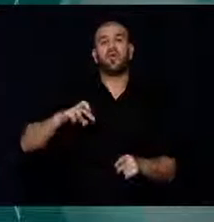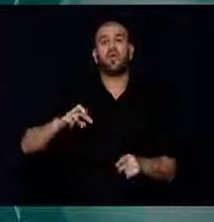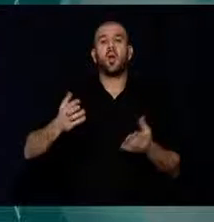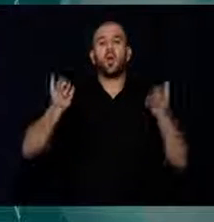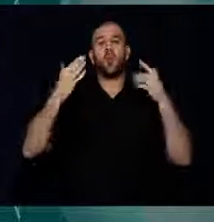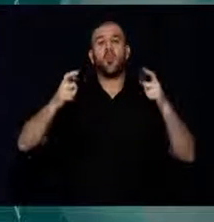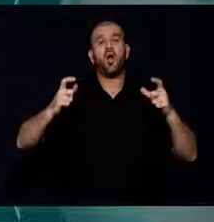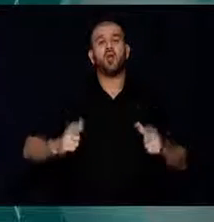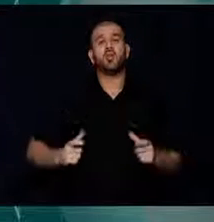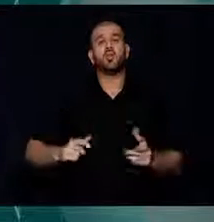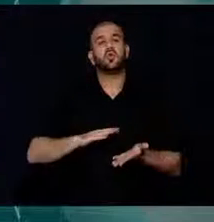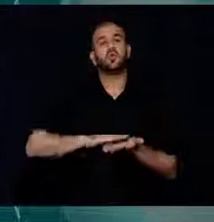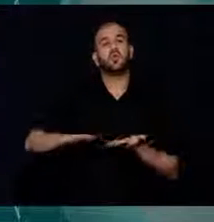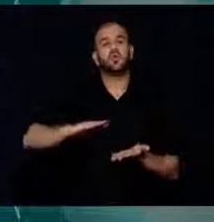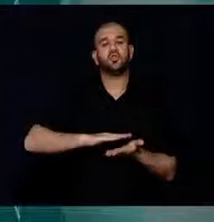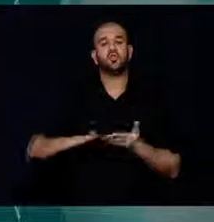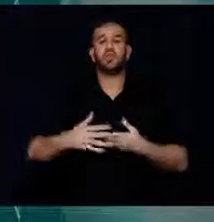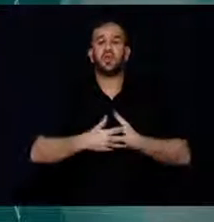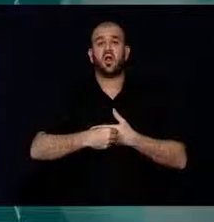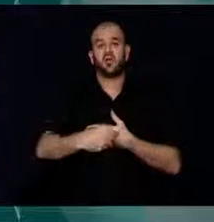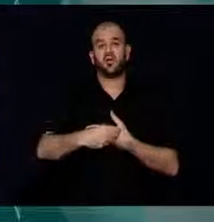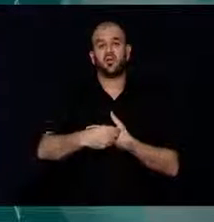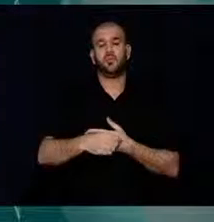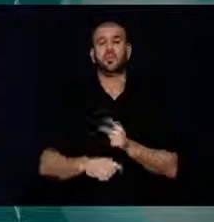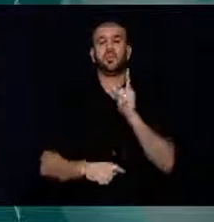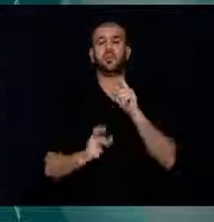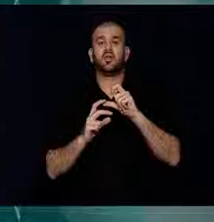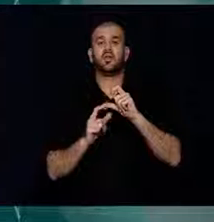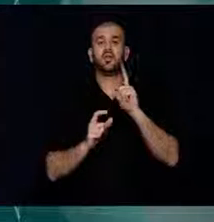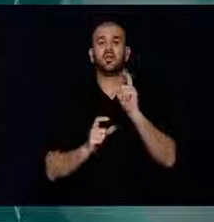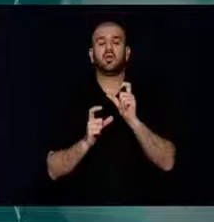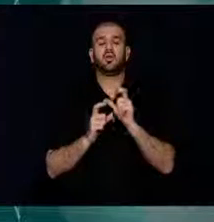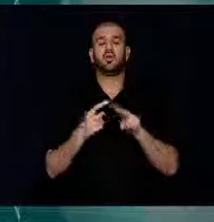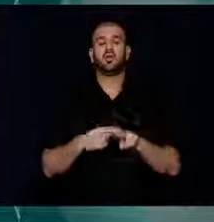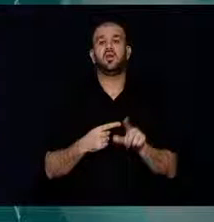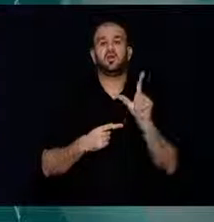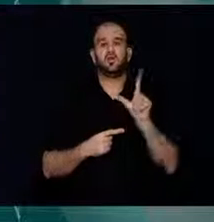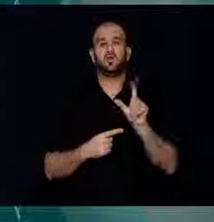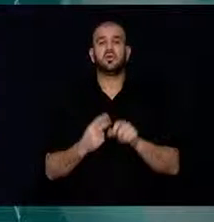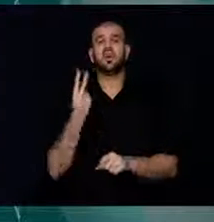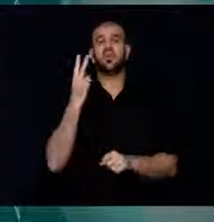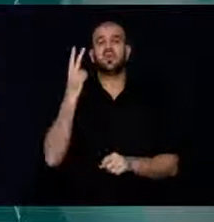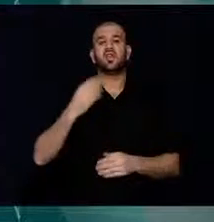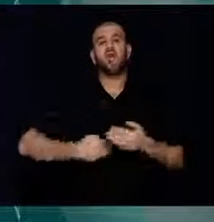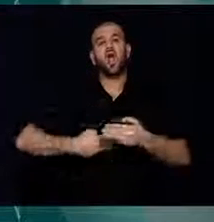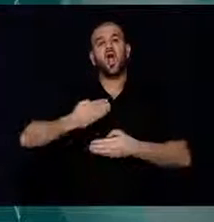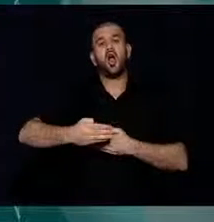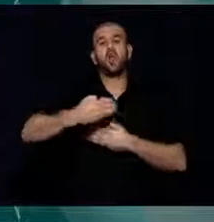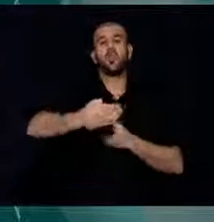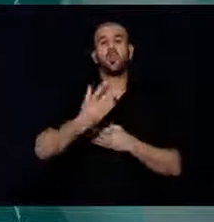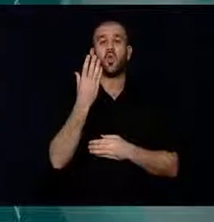uzun zamandır beklendiğini, parkın yapılmasıyla o bölgenin